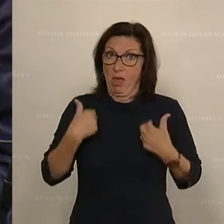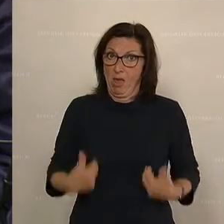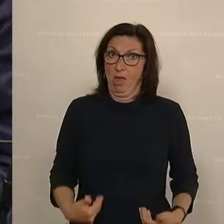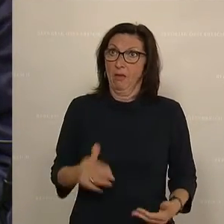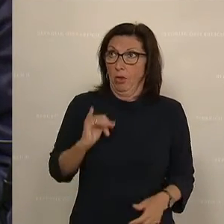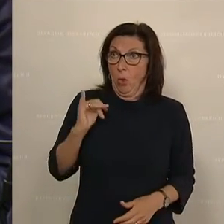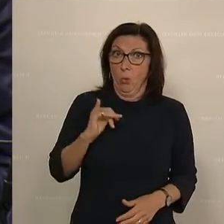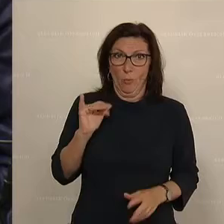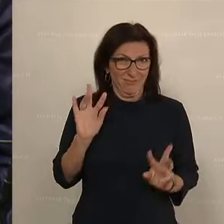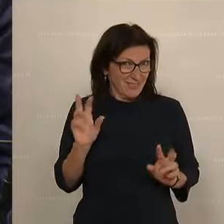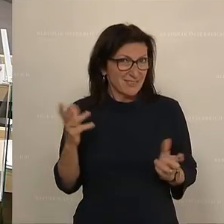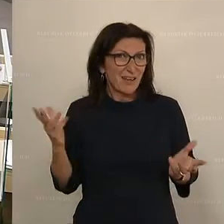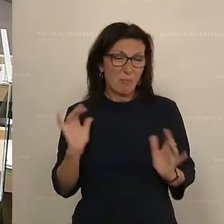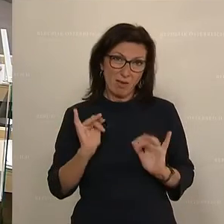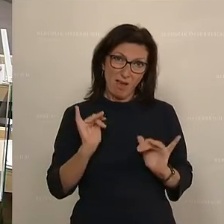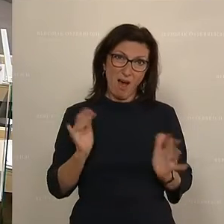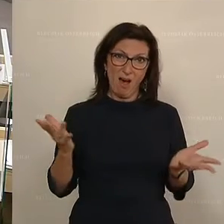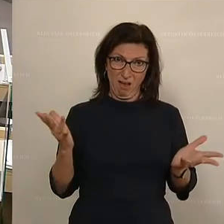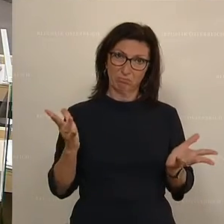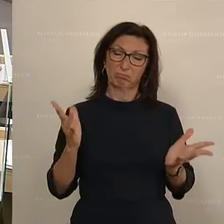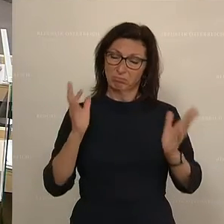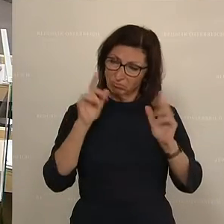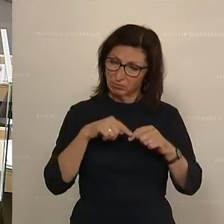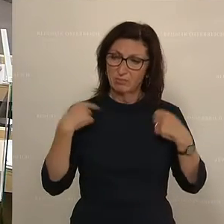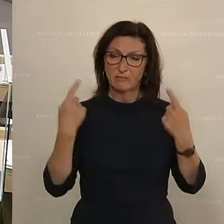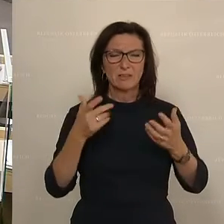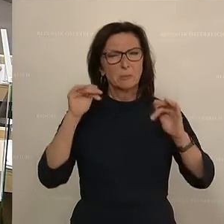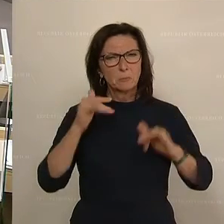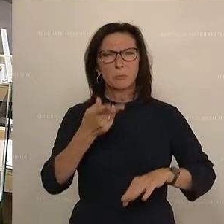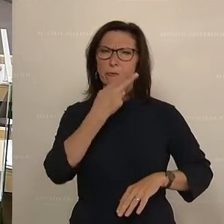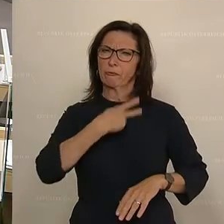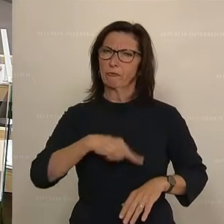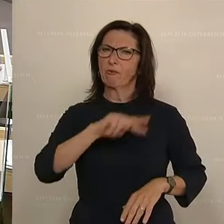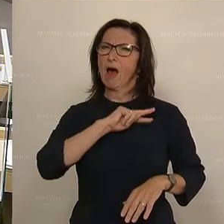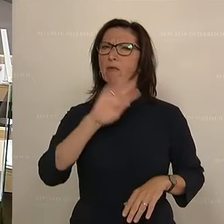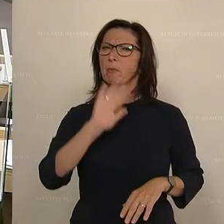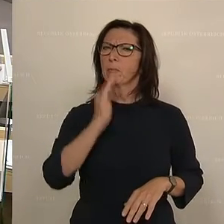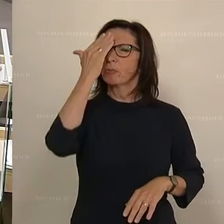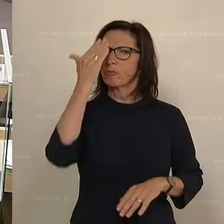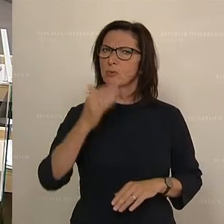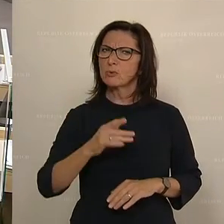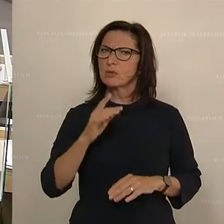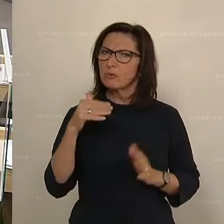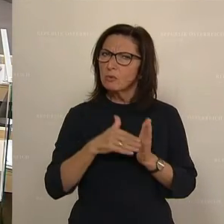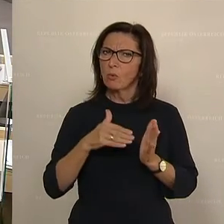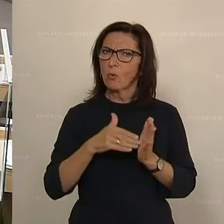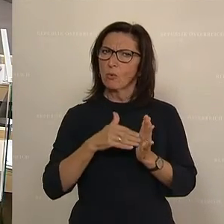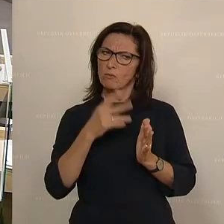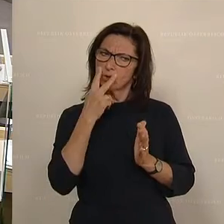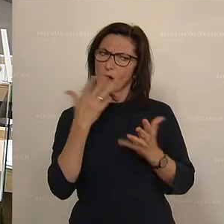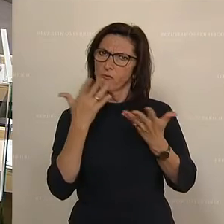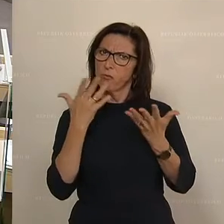ein Thema, wo wir wirklich verantwortungsbewusst auch hinschauen müssen. Es ist notwendig, schauen, dort zu helfen,